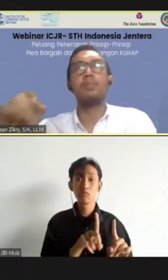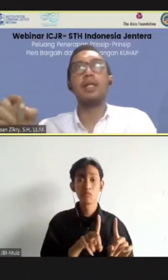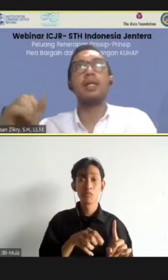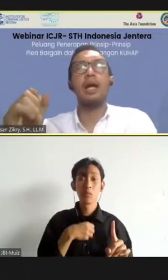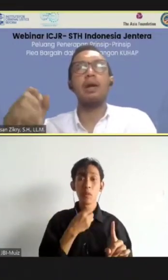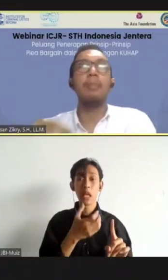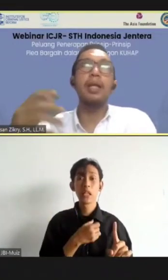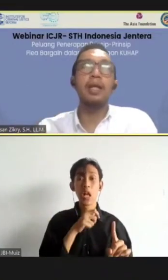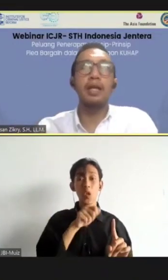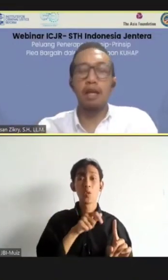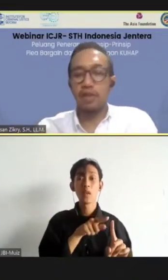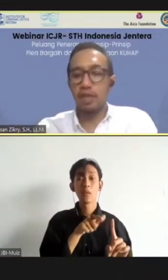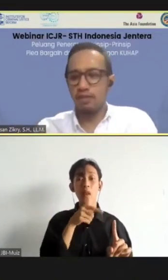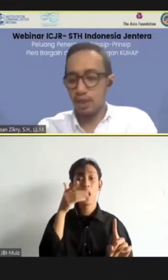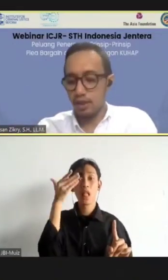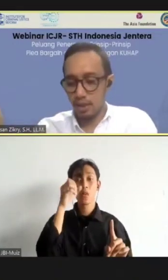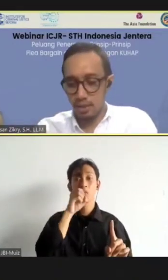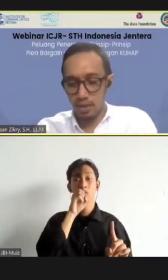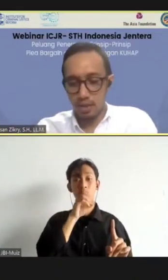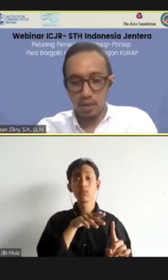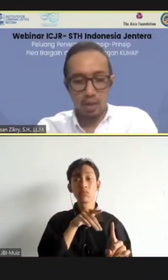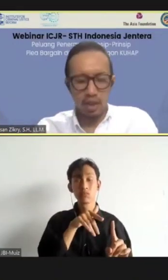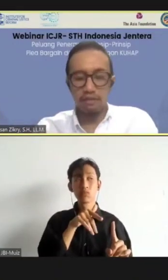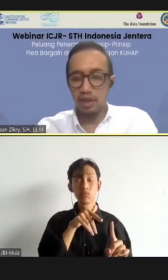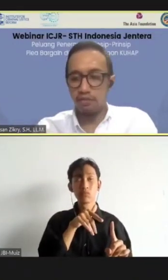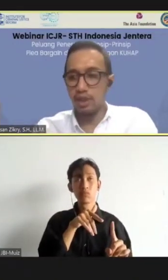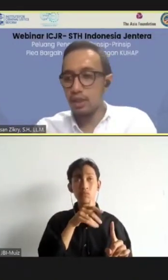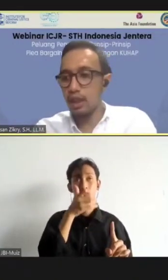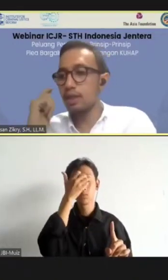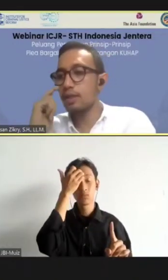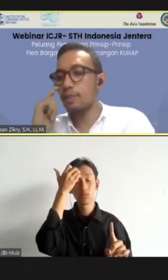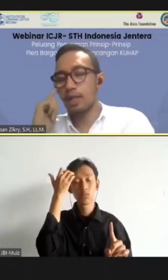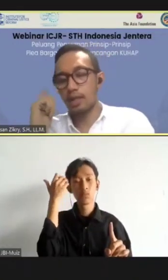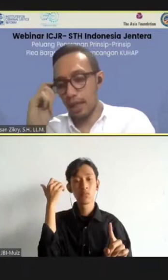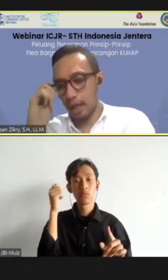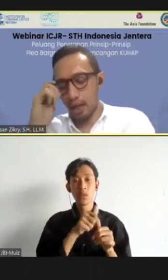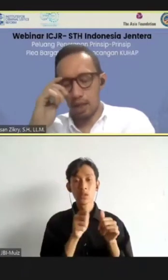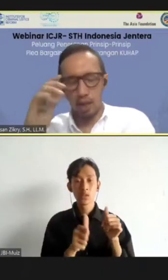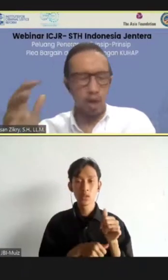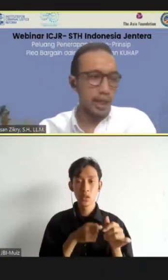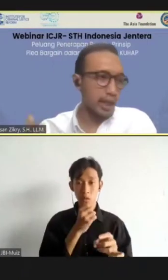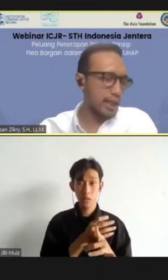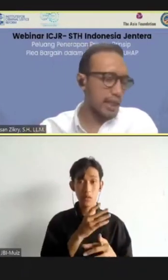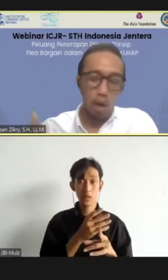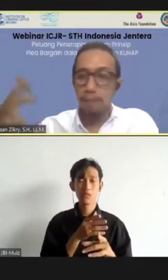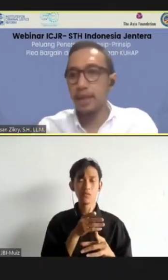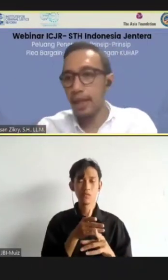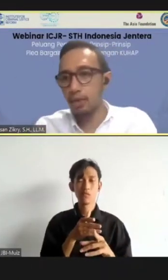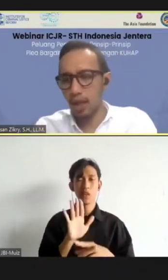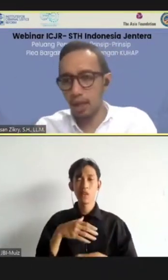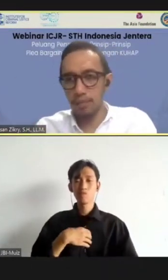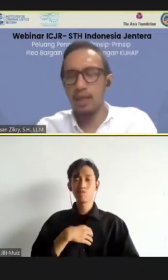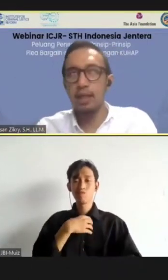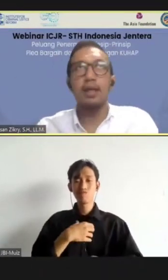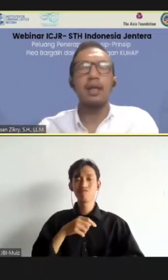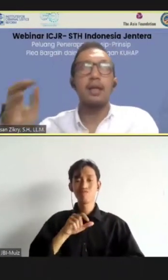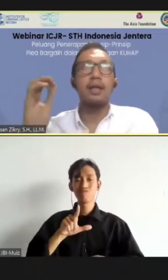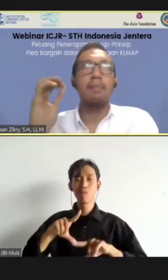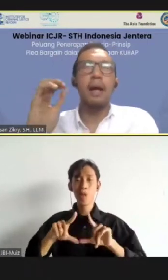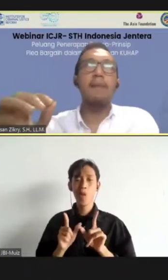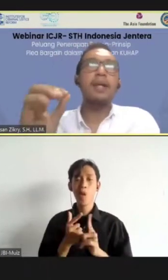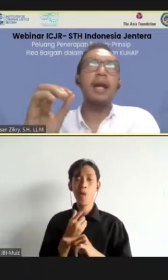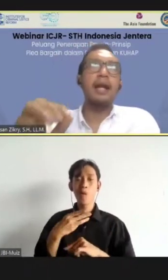penasehat hukumnya diketahui memberikan ineffective assistance, ineffective assistance, ya lawyer yang tidak kompeten kurang lebih,